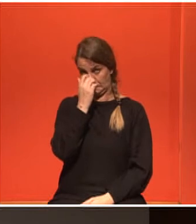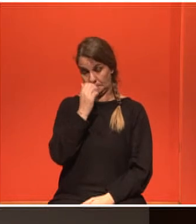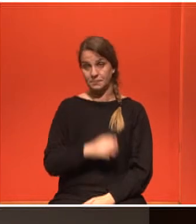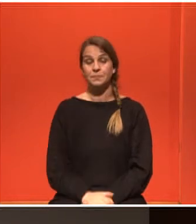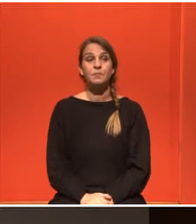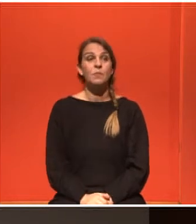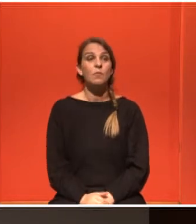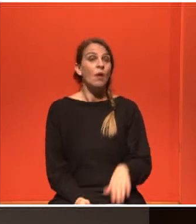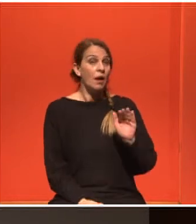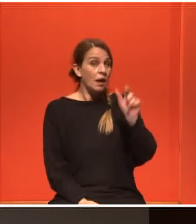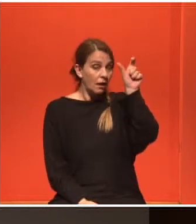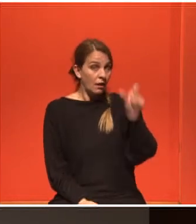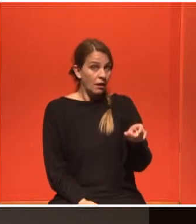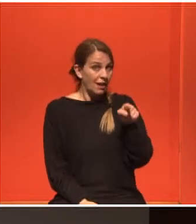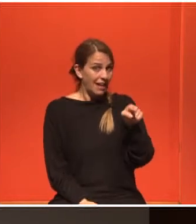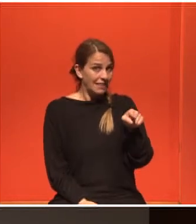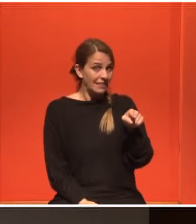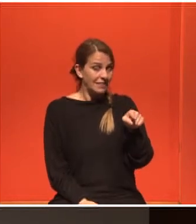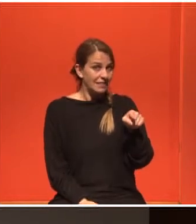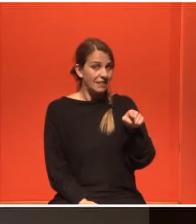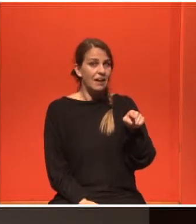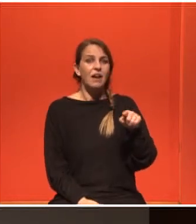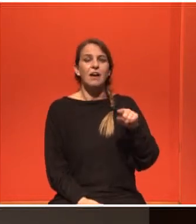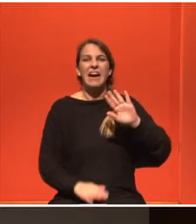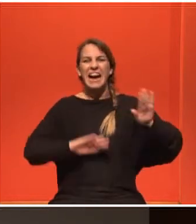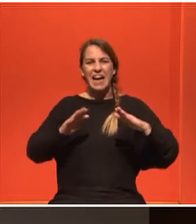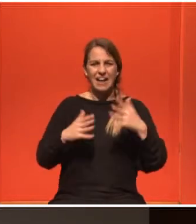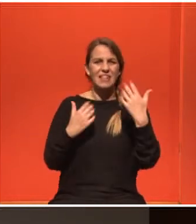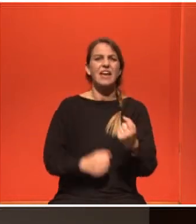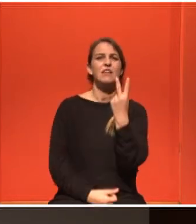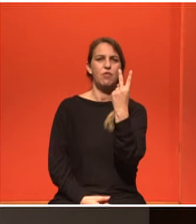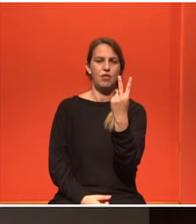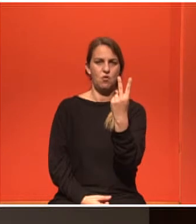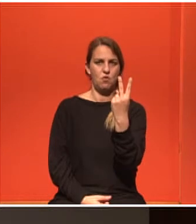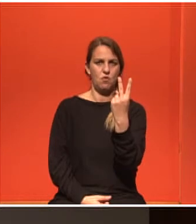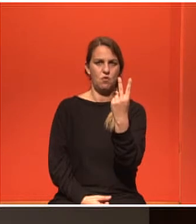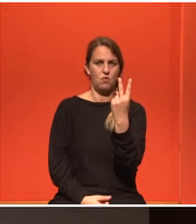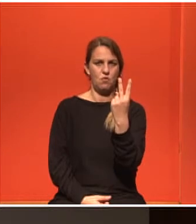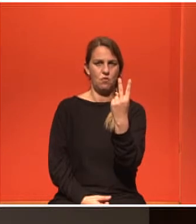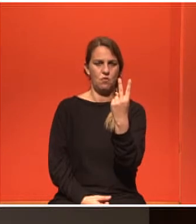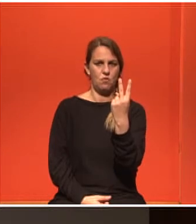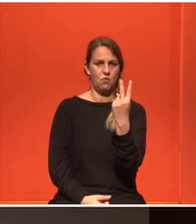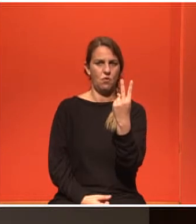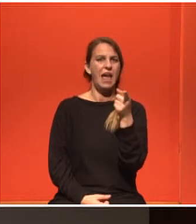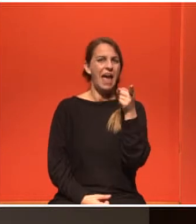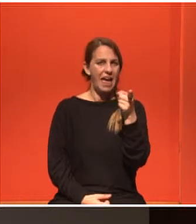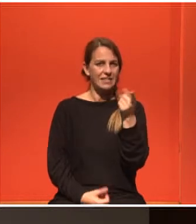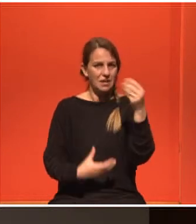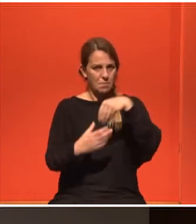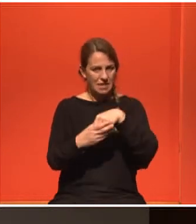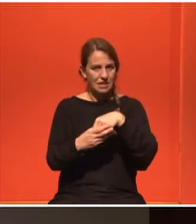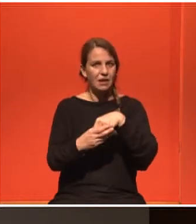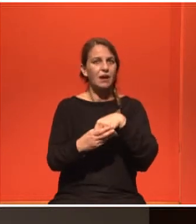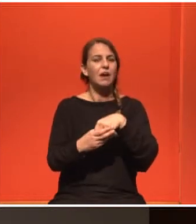Τζοτζίνα, έχετε αν θυμάμαι καλά στο καράτε δύο μορφές. Εσείς μπήκες στο αγωνιστικό δηλαδή με αντίπαλο